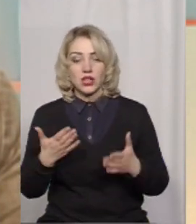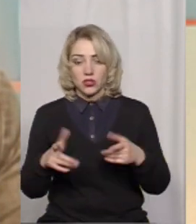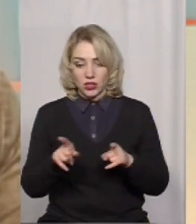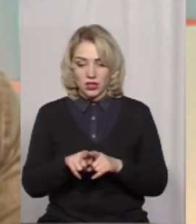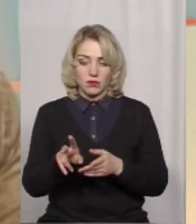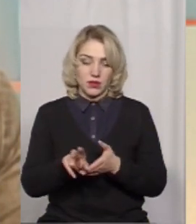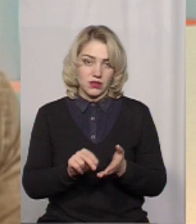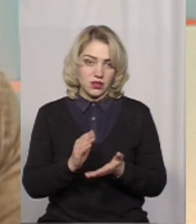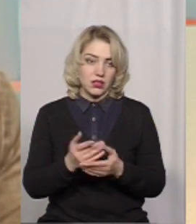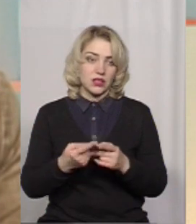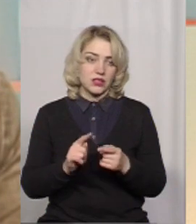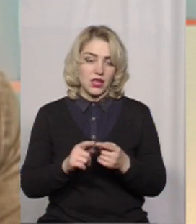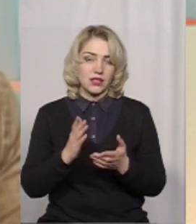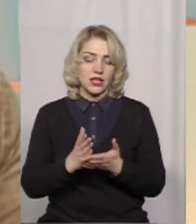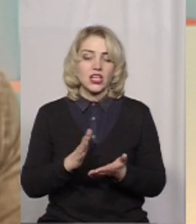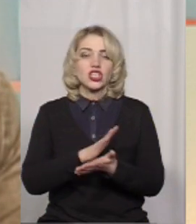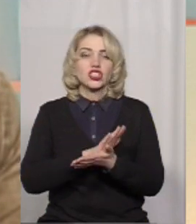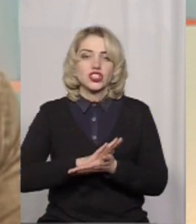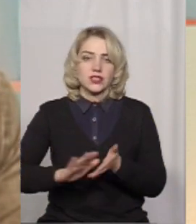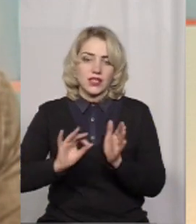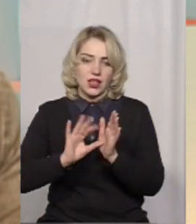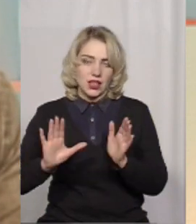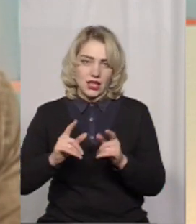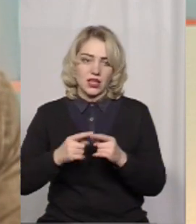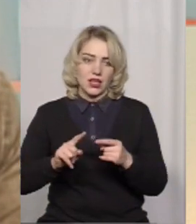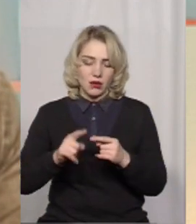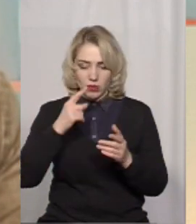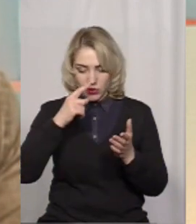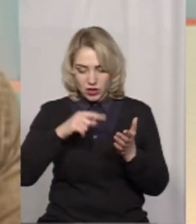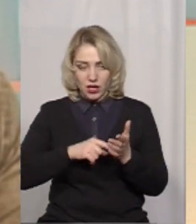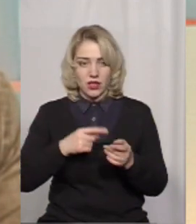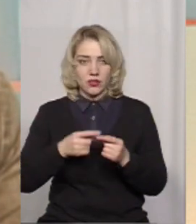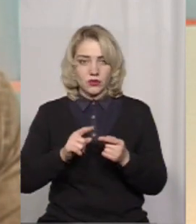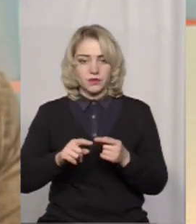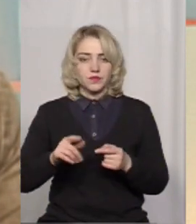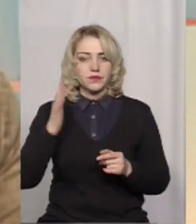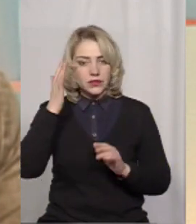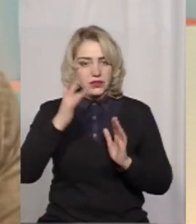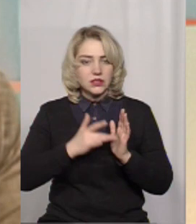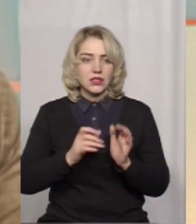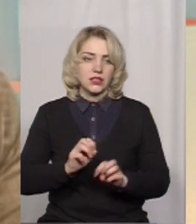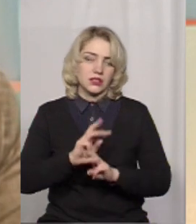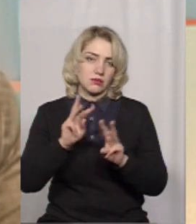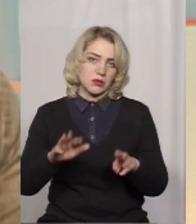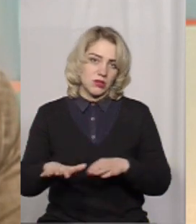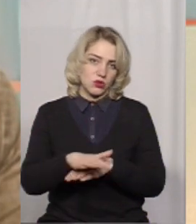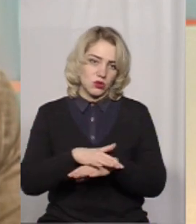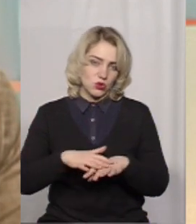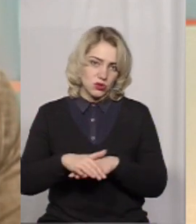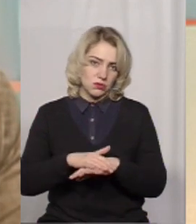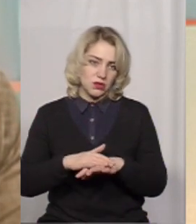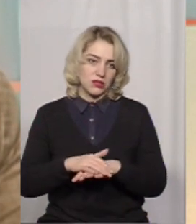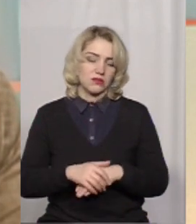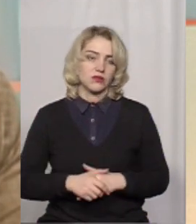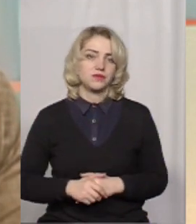приклади є, це є вже доступна та чиста енергія, яка підпадає під цьому ціль і забезпечує так само якісну освіту, наприклад. Тобто, вже